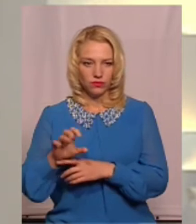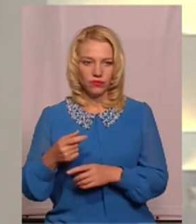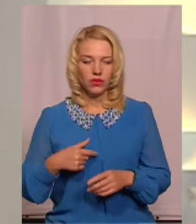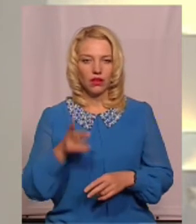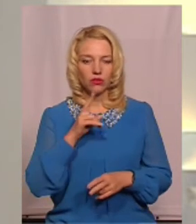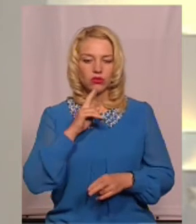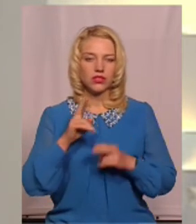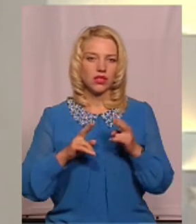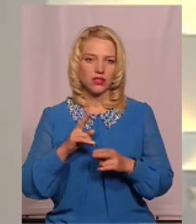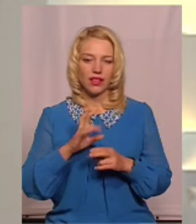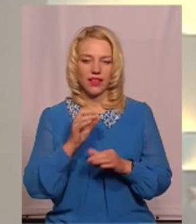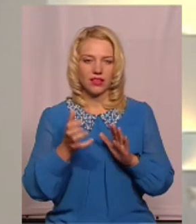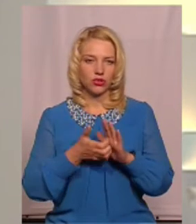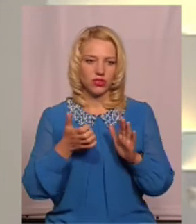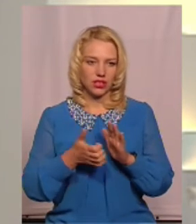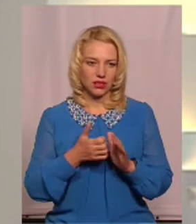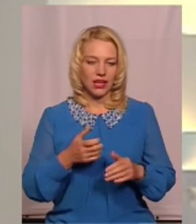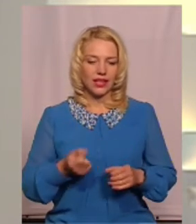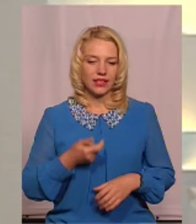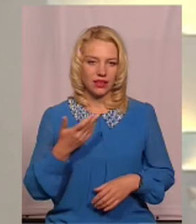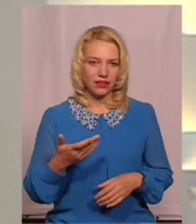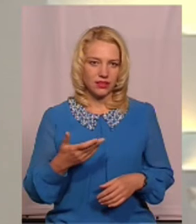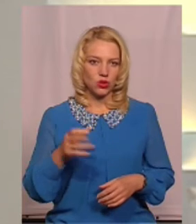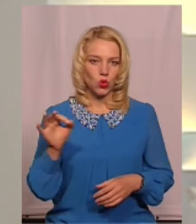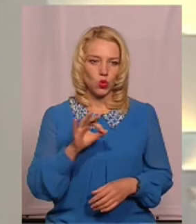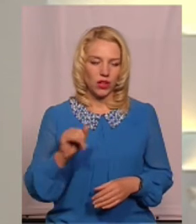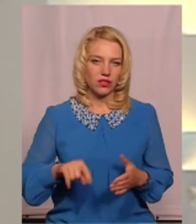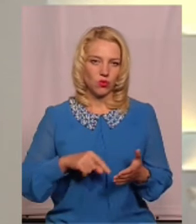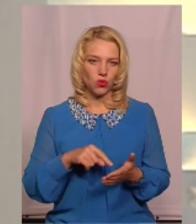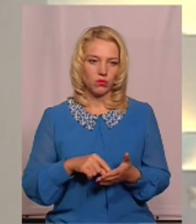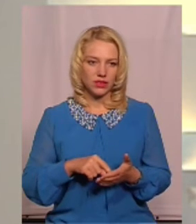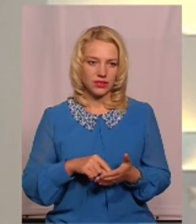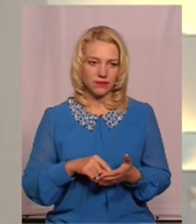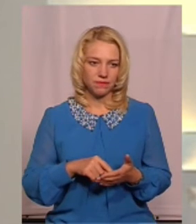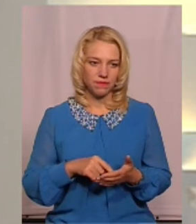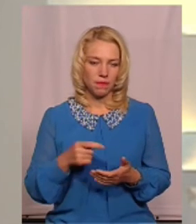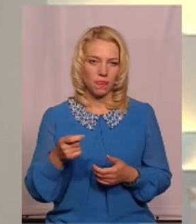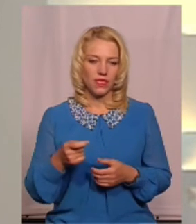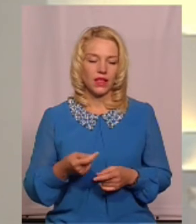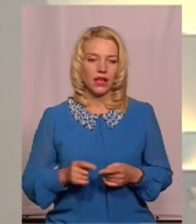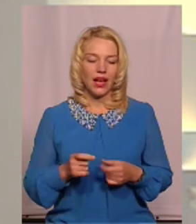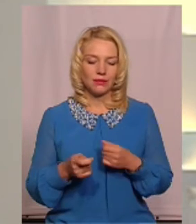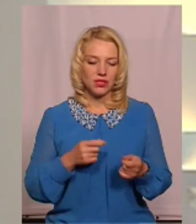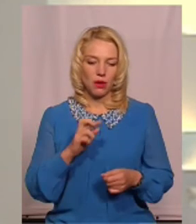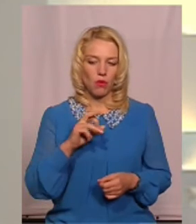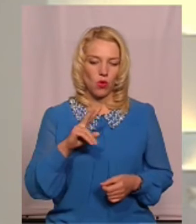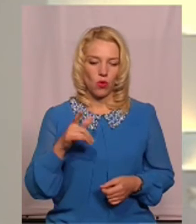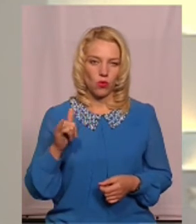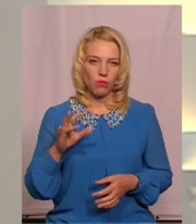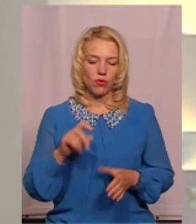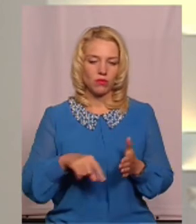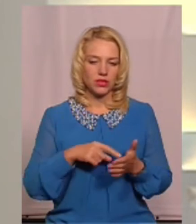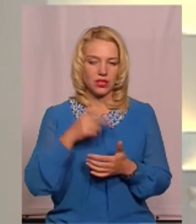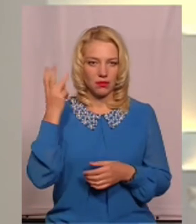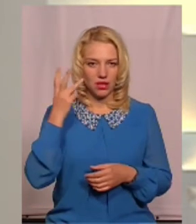недостатню кількість громадських туалетів у місті. Адміністратор блогу про місто Хмельницький